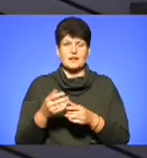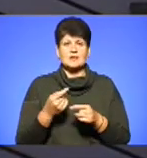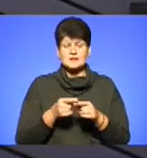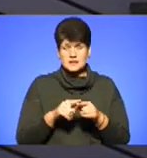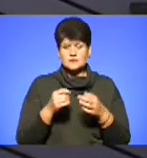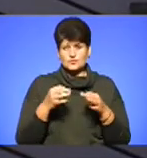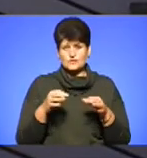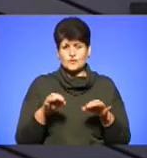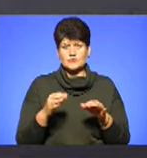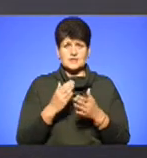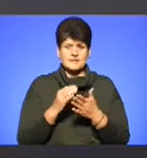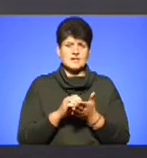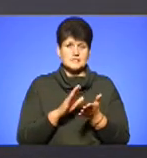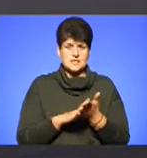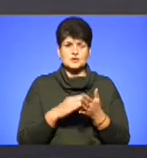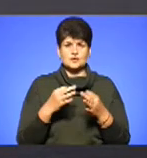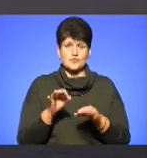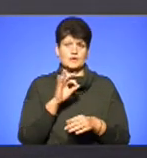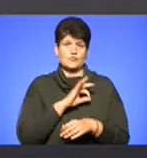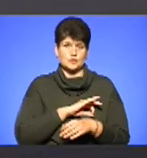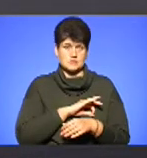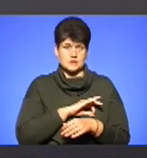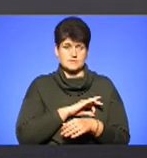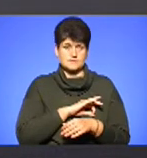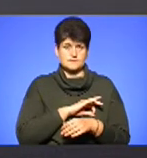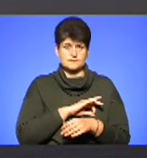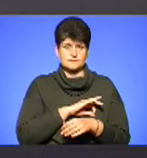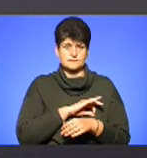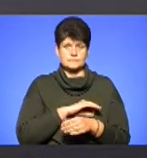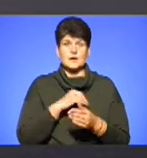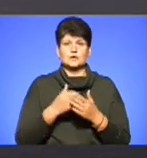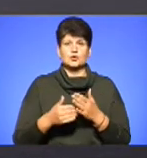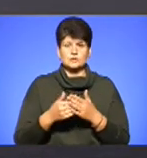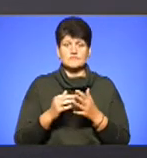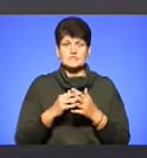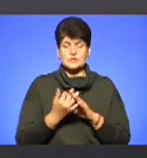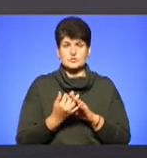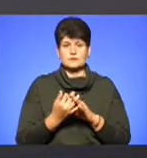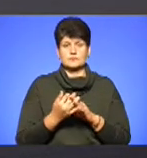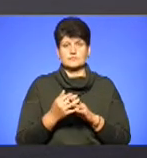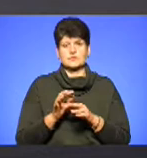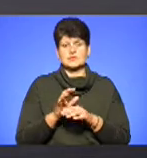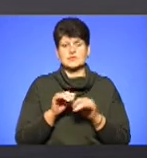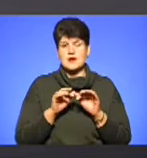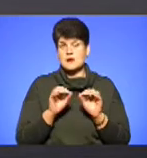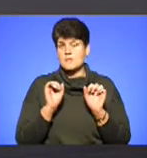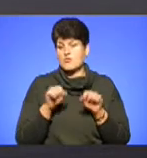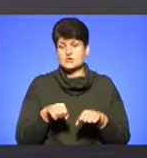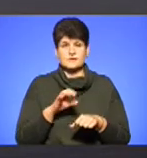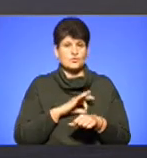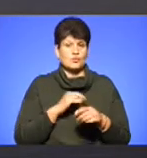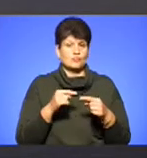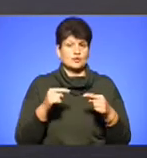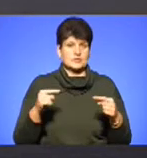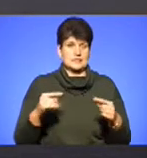дозволений, є в реєстрації, дозволений до використання на цьому. Тобто в сільсько-господарській діяльності може використовувати будь-який